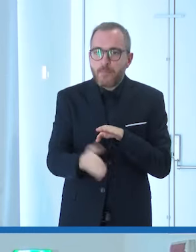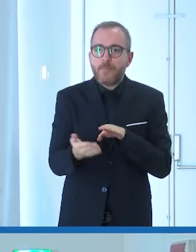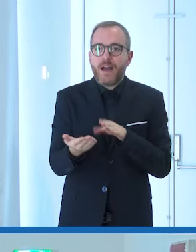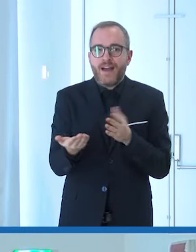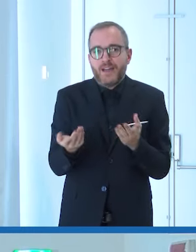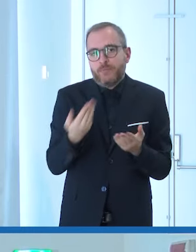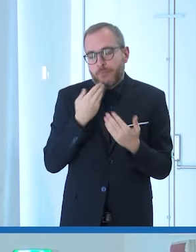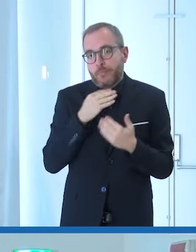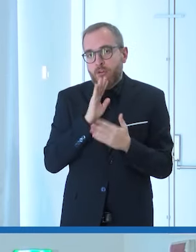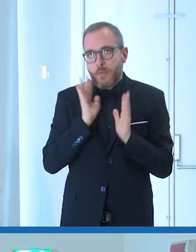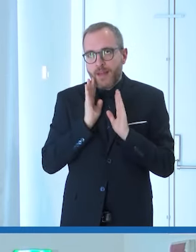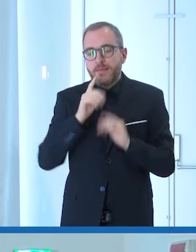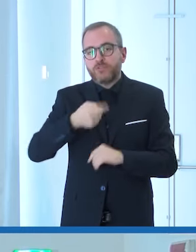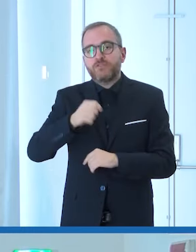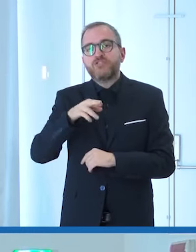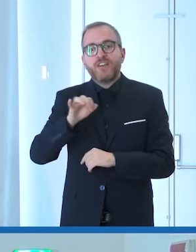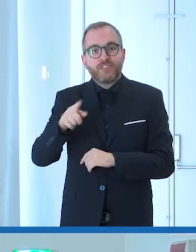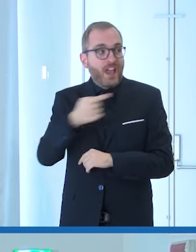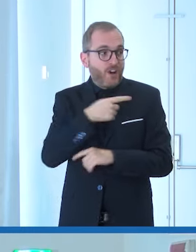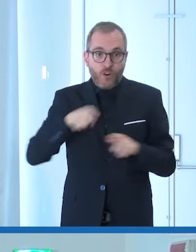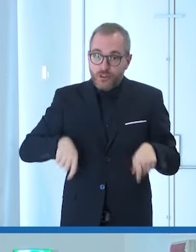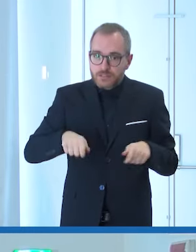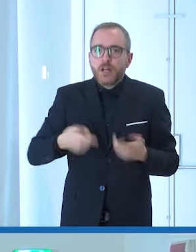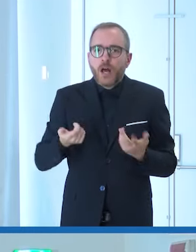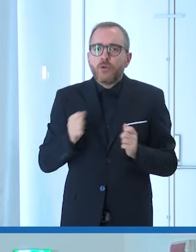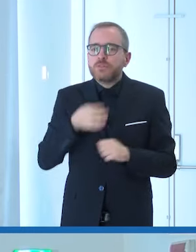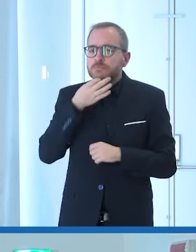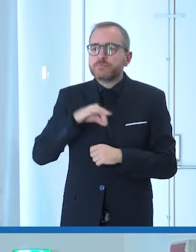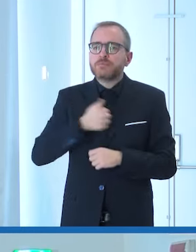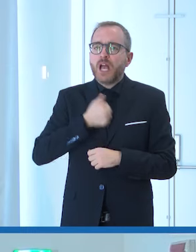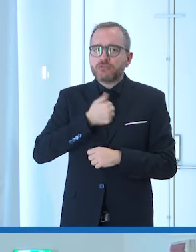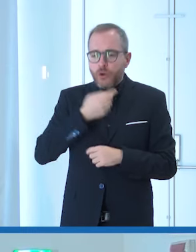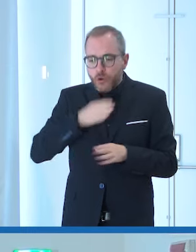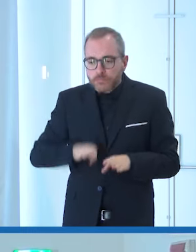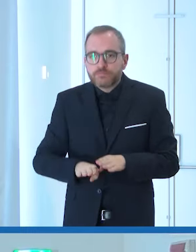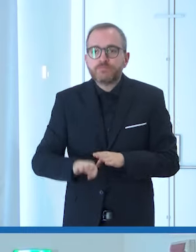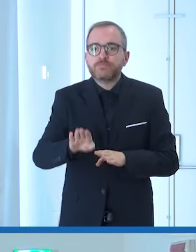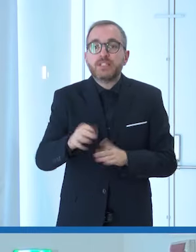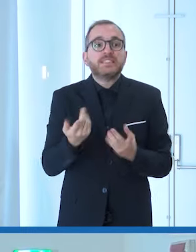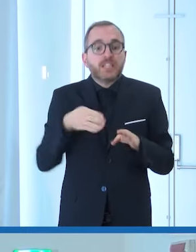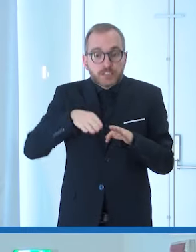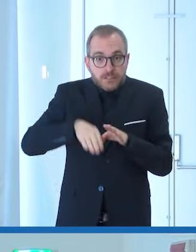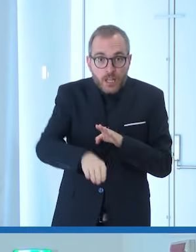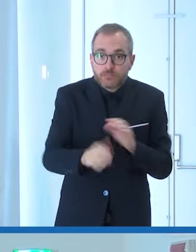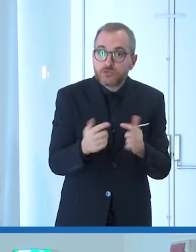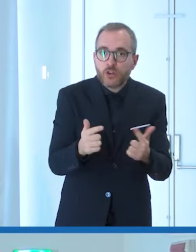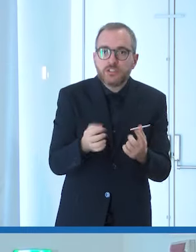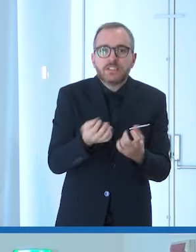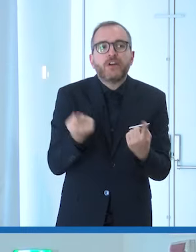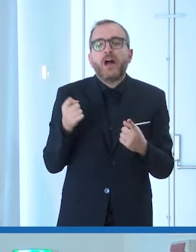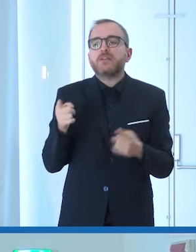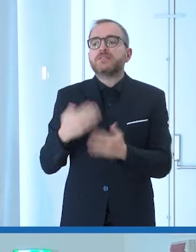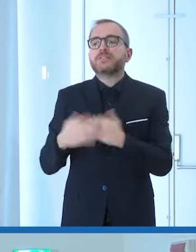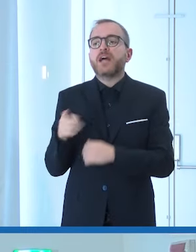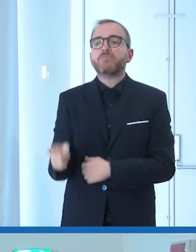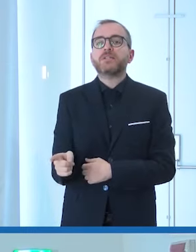e Gianfranco è riuscito a salire se non ci fosse stata in quel caso avrebbe avuto una disabilità io non posso dire